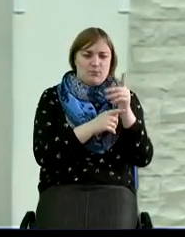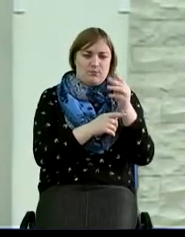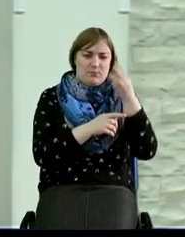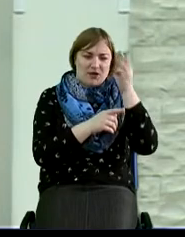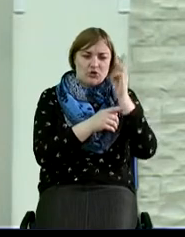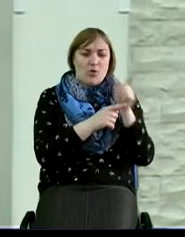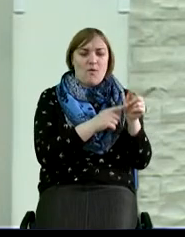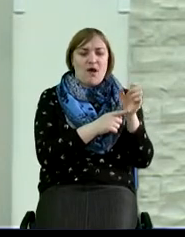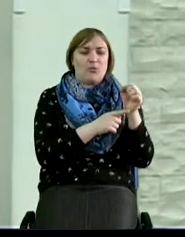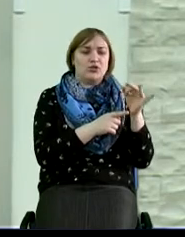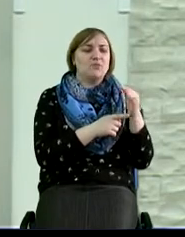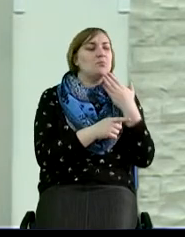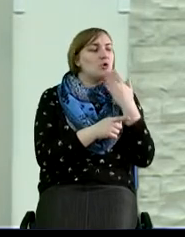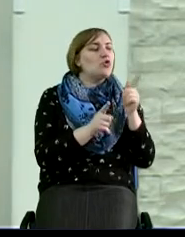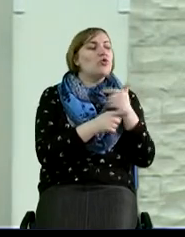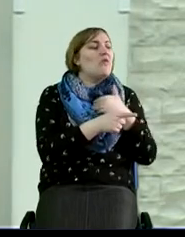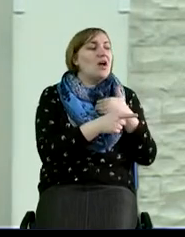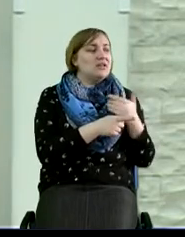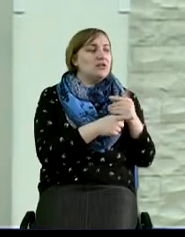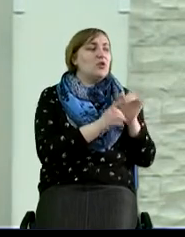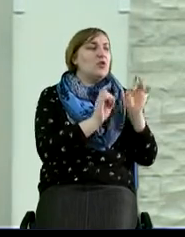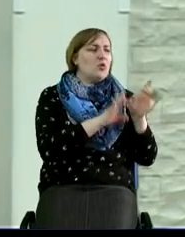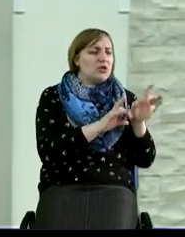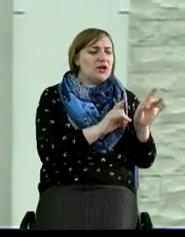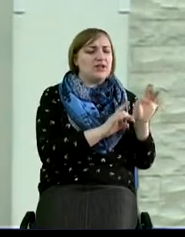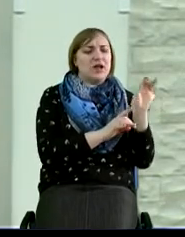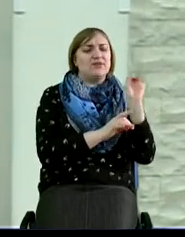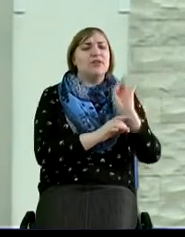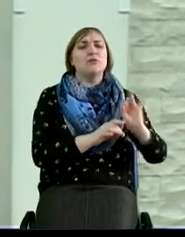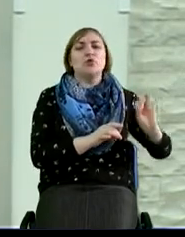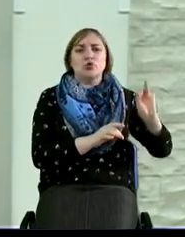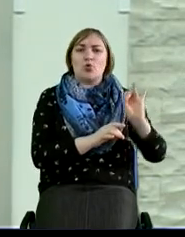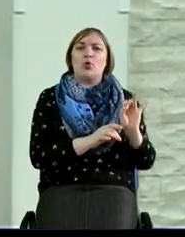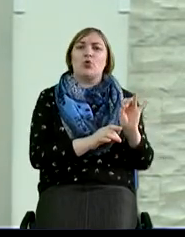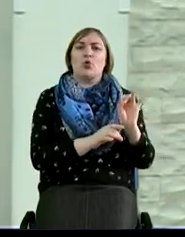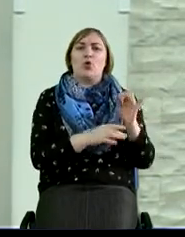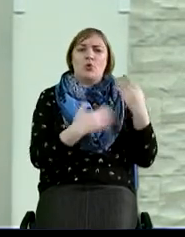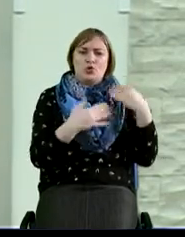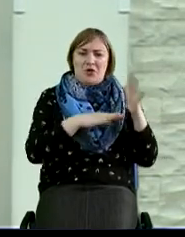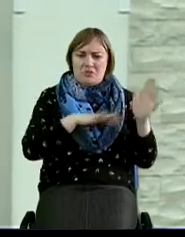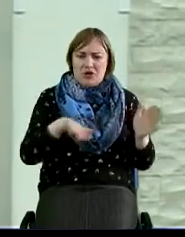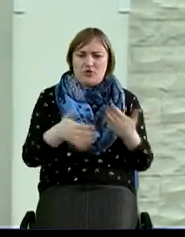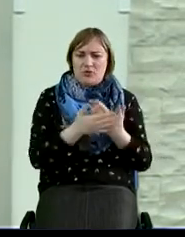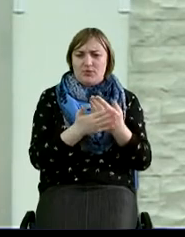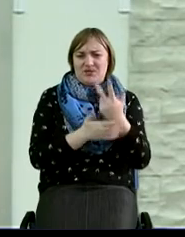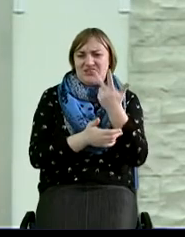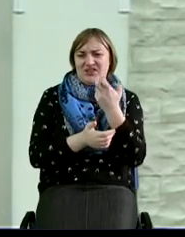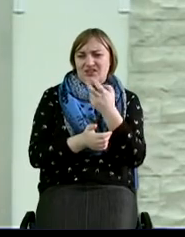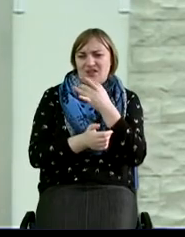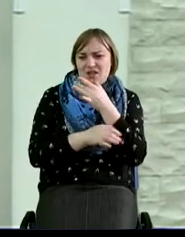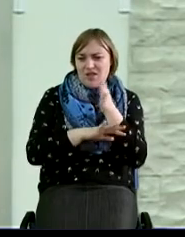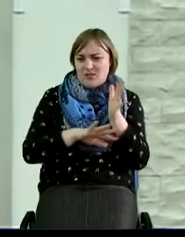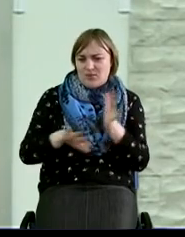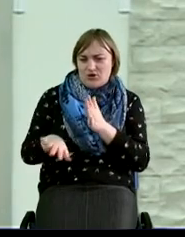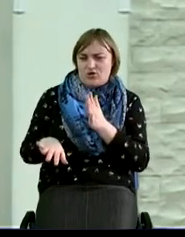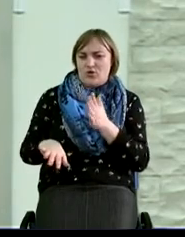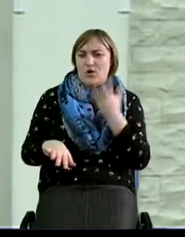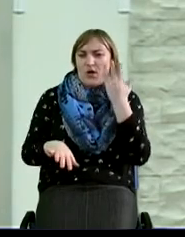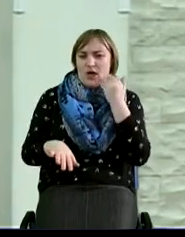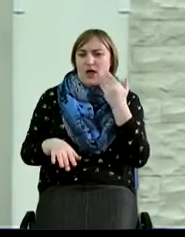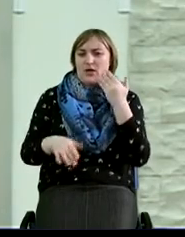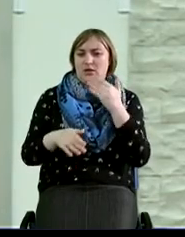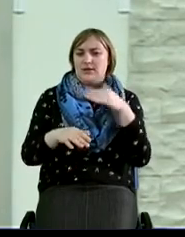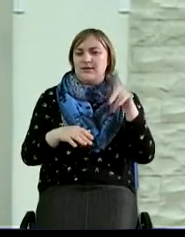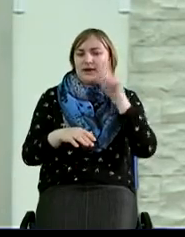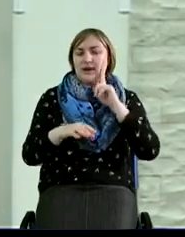что вы хотите от нас, это те земли. И он рассказывает целую историю, уже прошло там около 300 лет, наверное, с того времени, как вошел